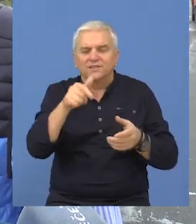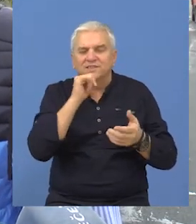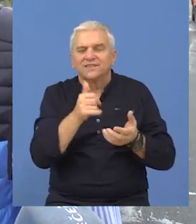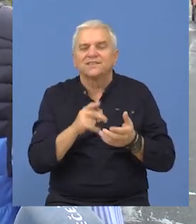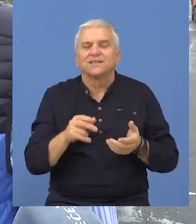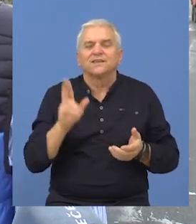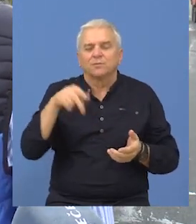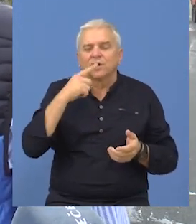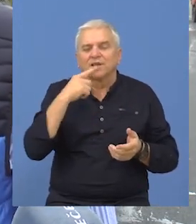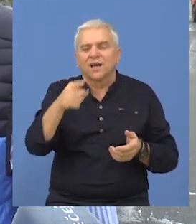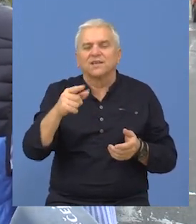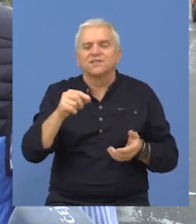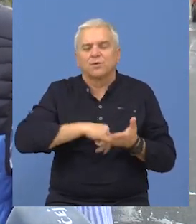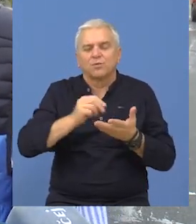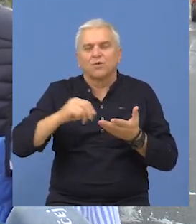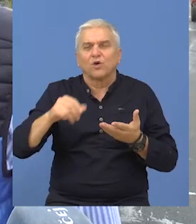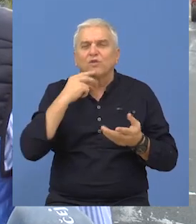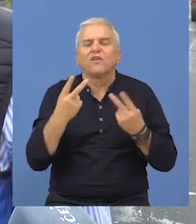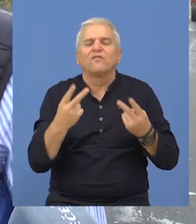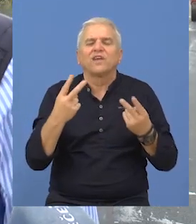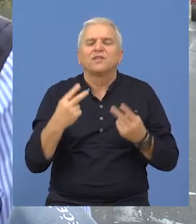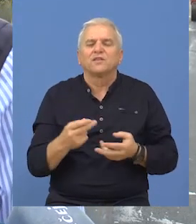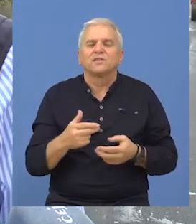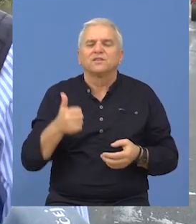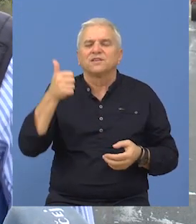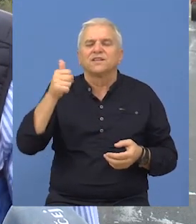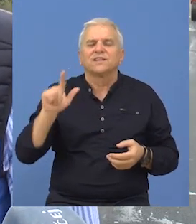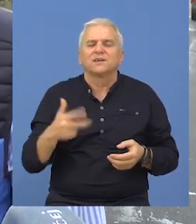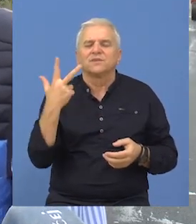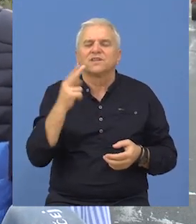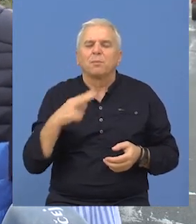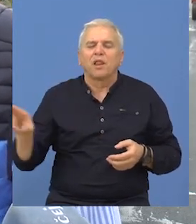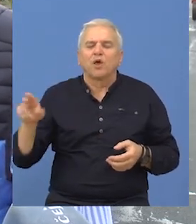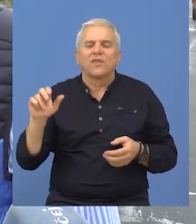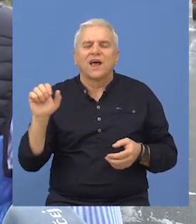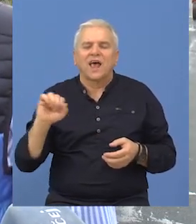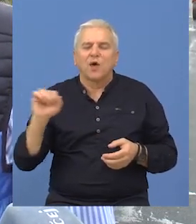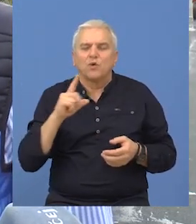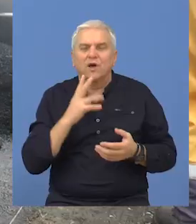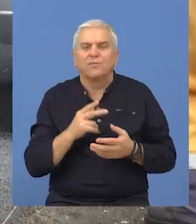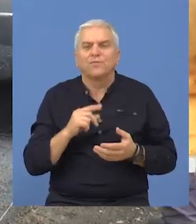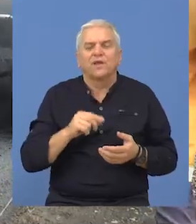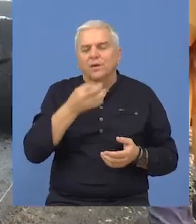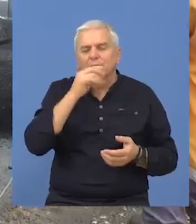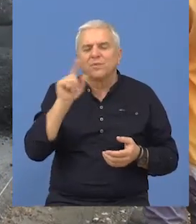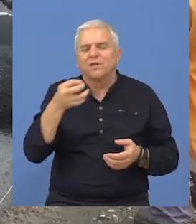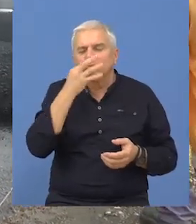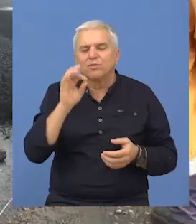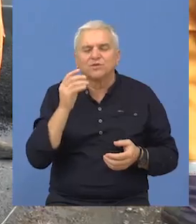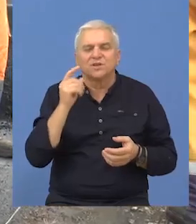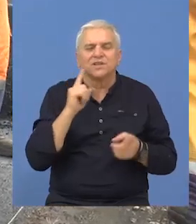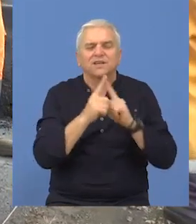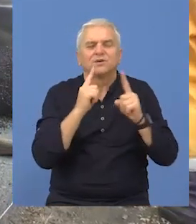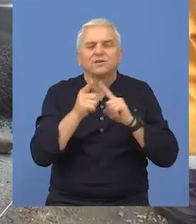infrastrukture, moram da napomenem da smo potpisali ugovor u vrednosti od oko 1,3 miliona eura po pitanju